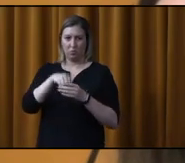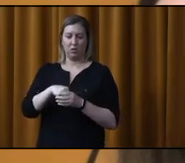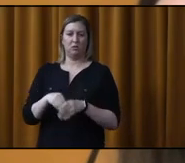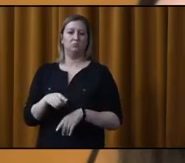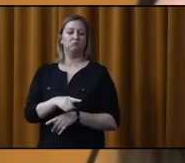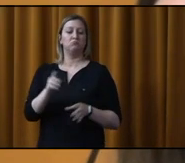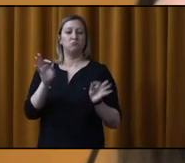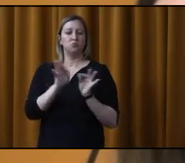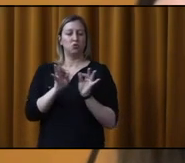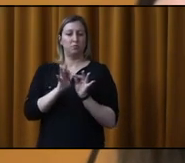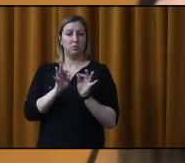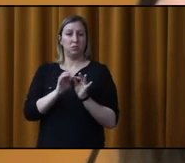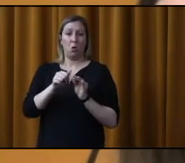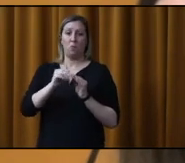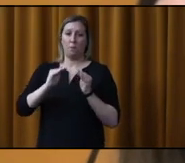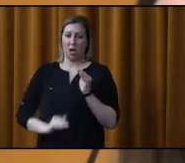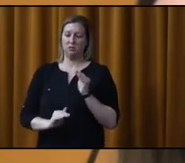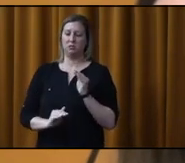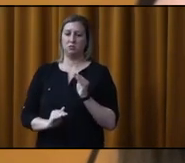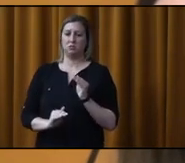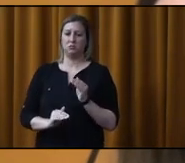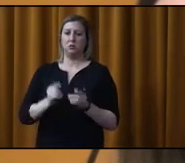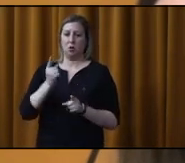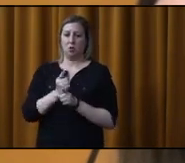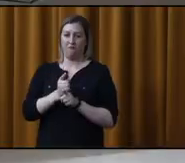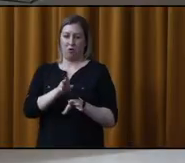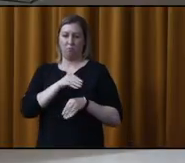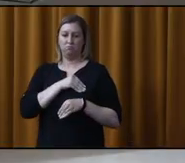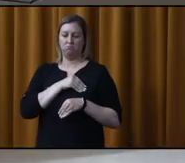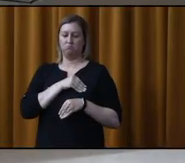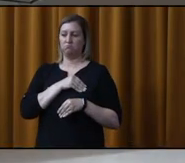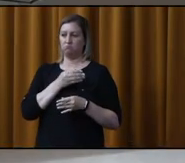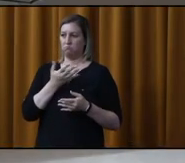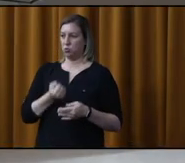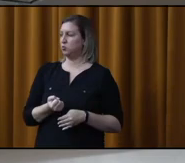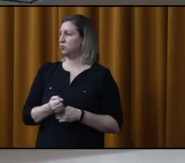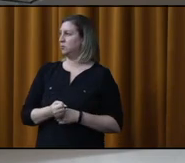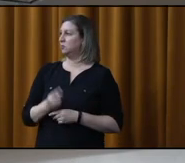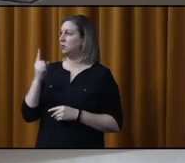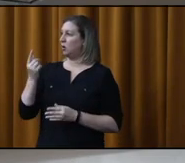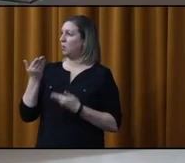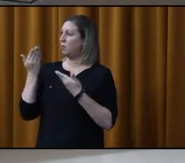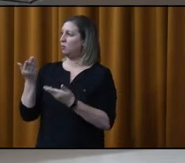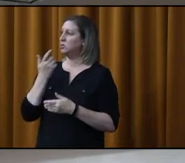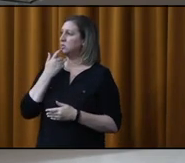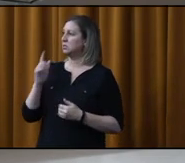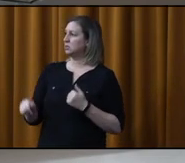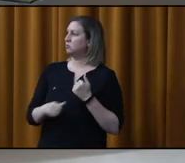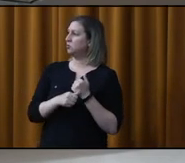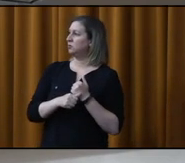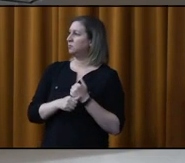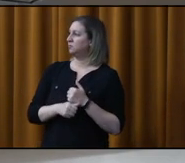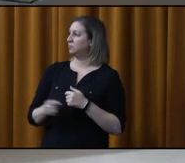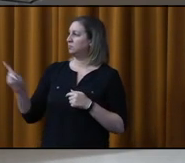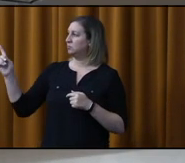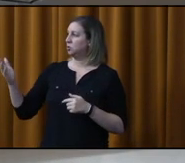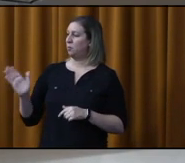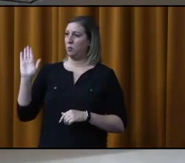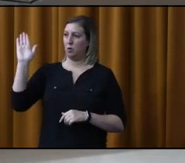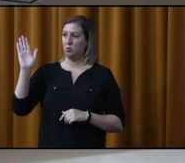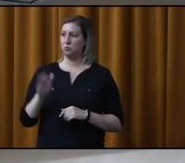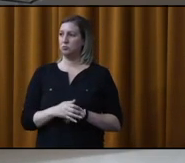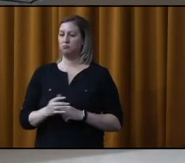cette soumission étant la plus basse soumission conforme reçue. Merci. Donc, un proposeur en appui. Je propose, M. le Président. J